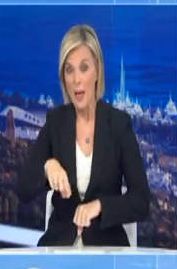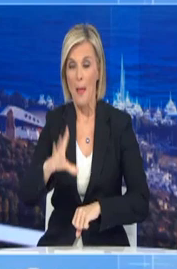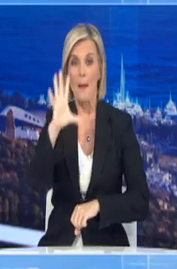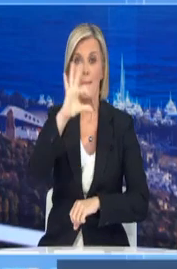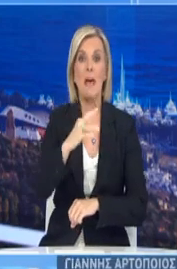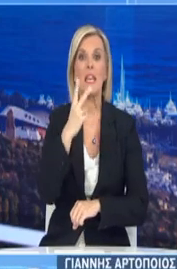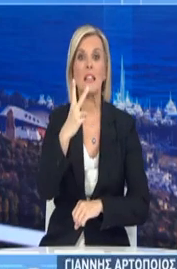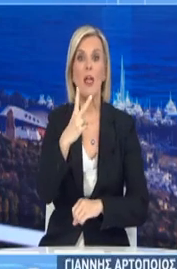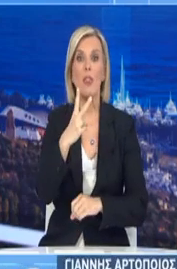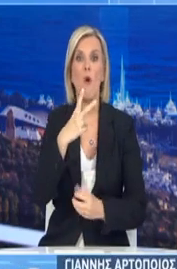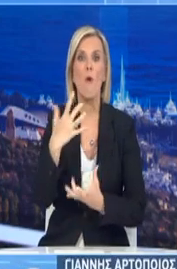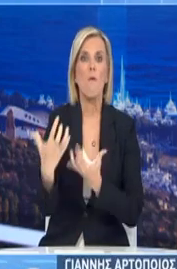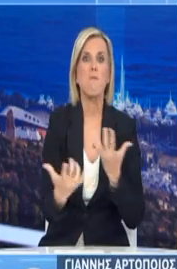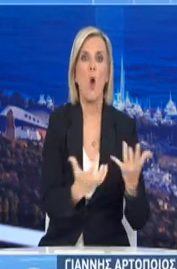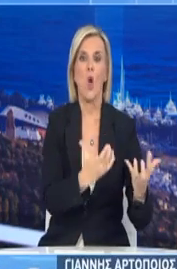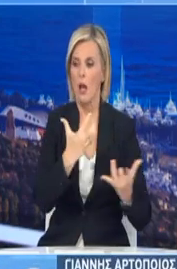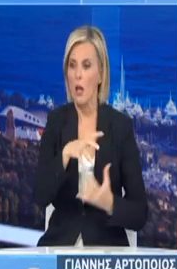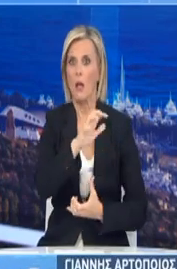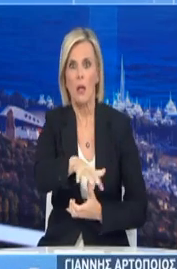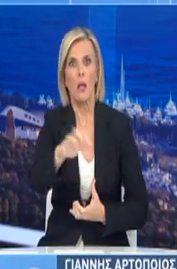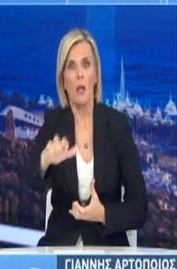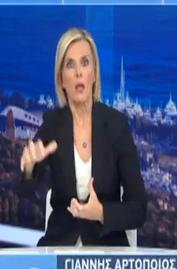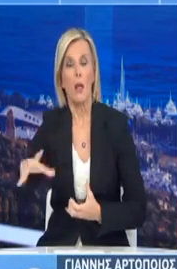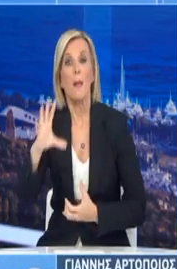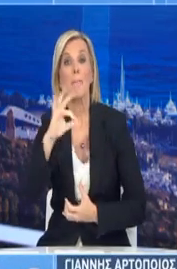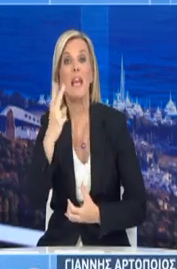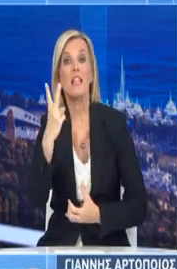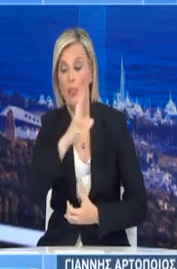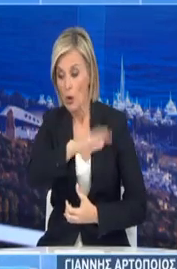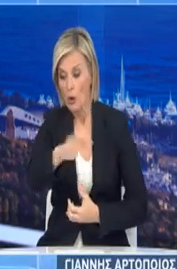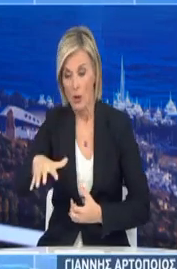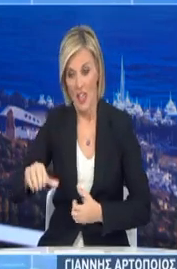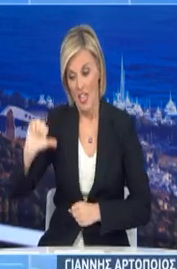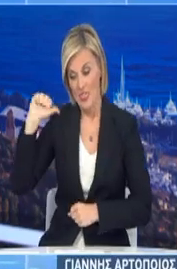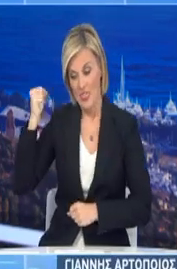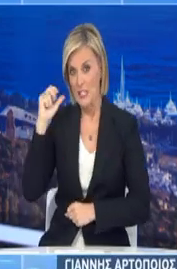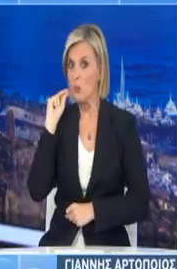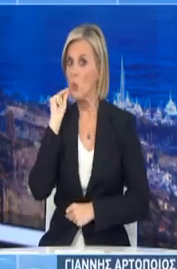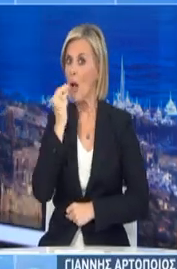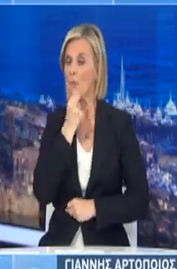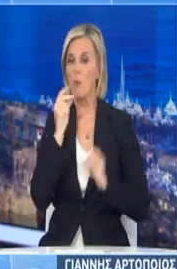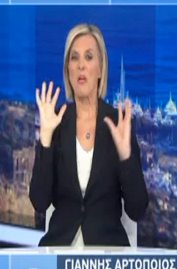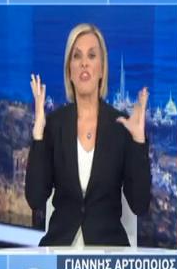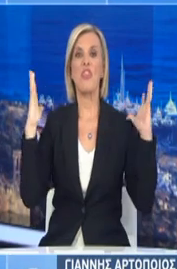δασικές πυρκαγιές. Στη δασική πυρκαγιά που εκδηλώθηκε χθες το απόγευμα,